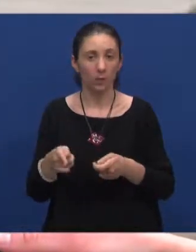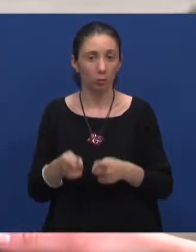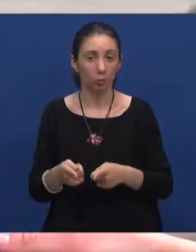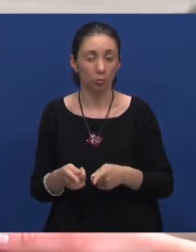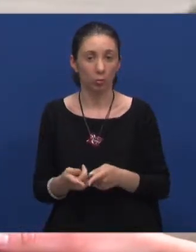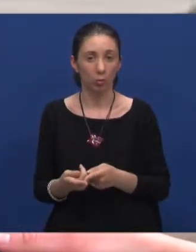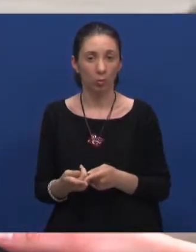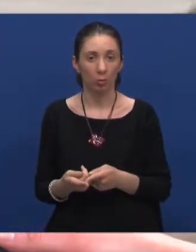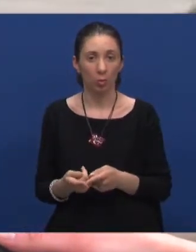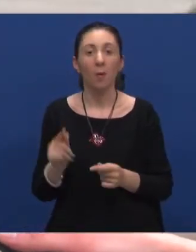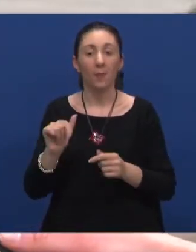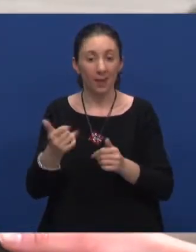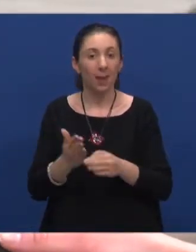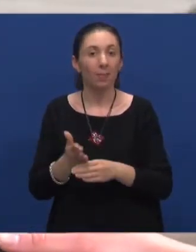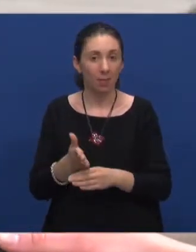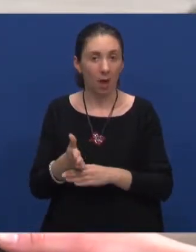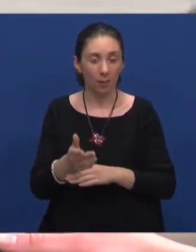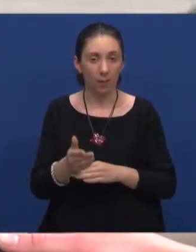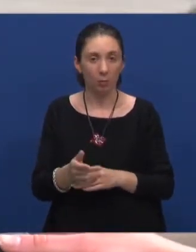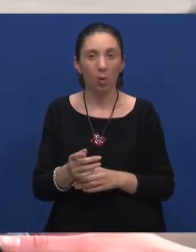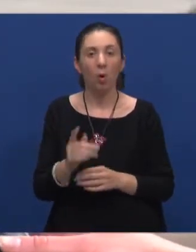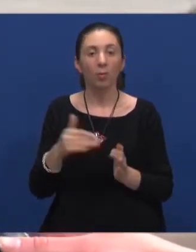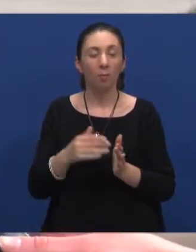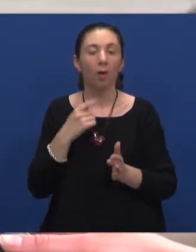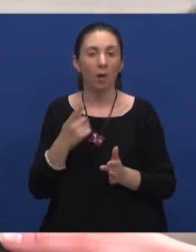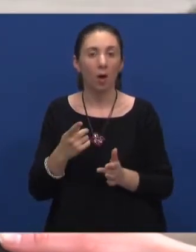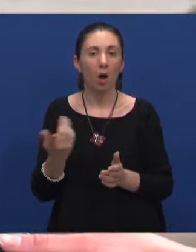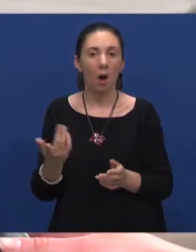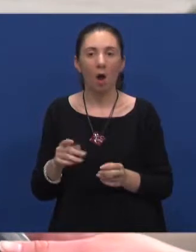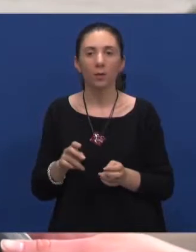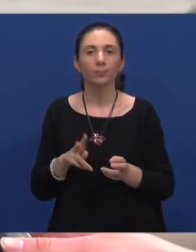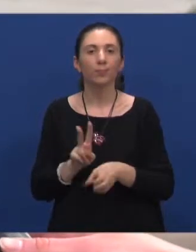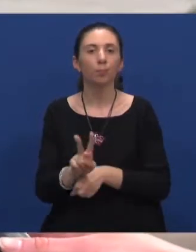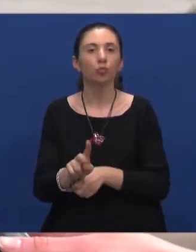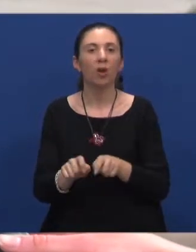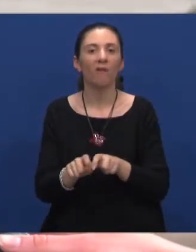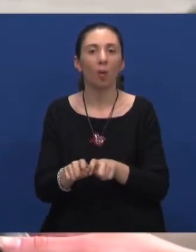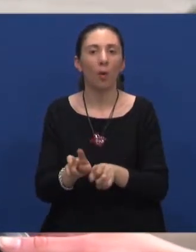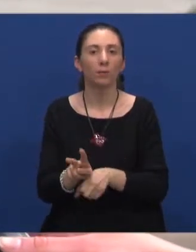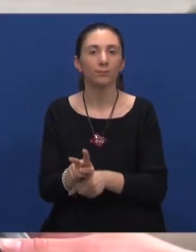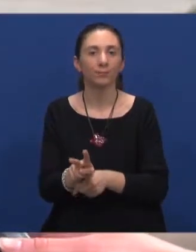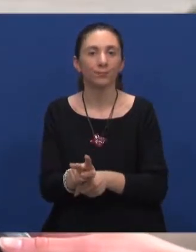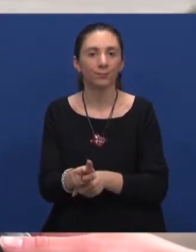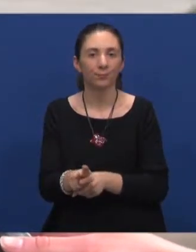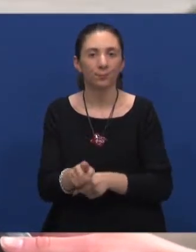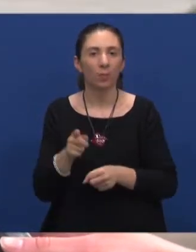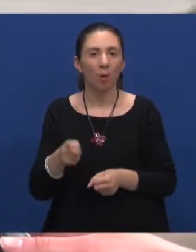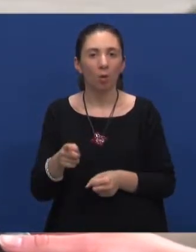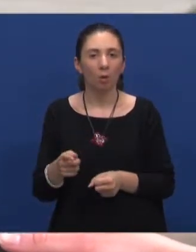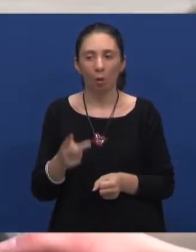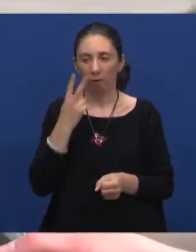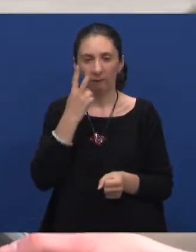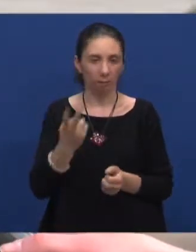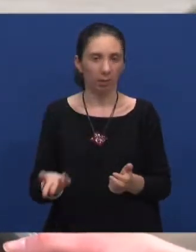napredujemo, to također treba reći, ali puživim korakom, to je, to je sasvim